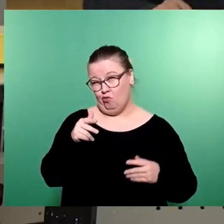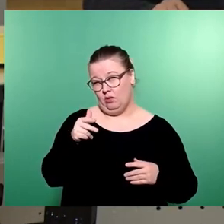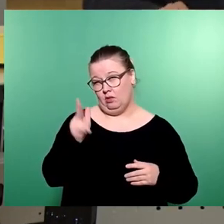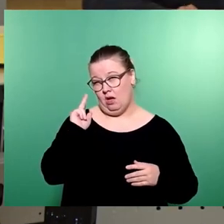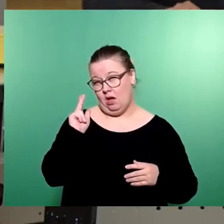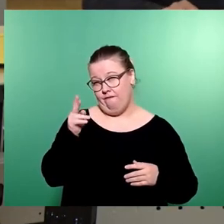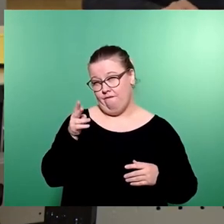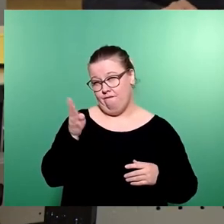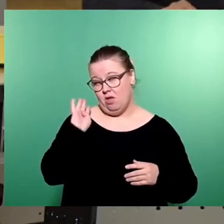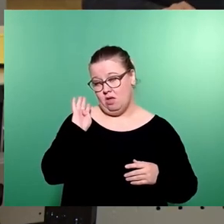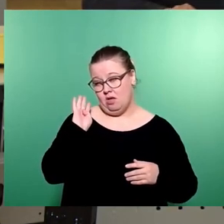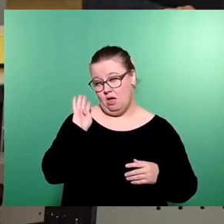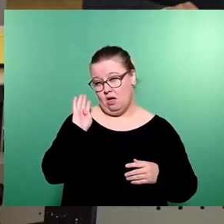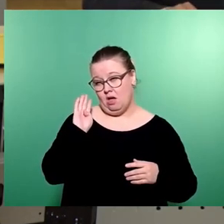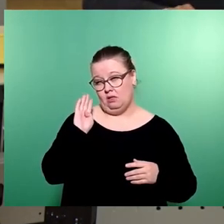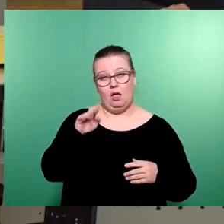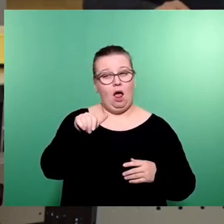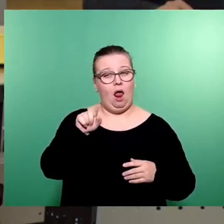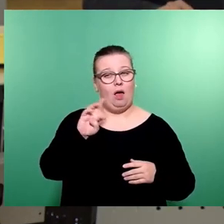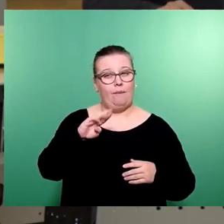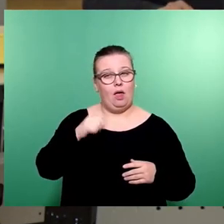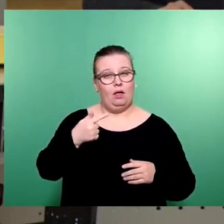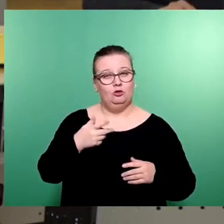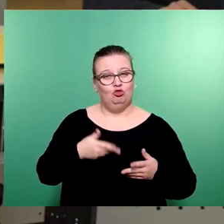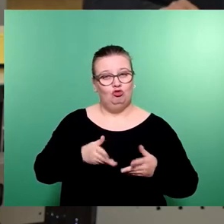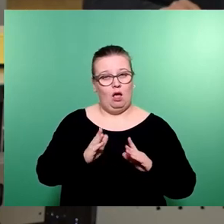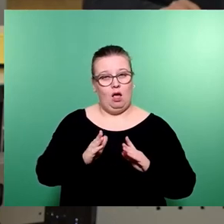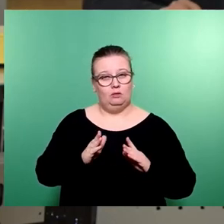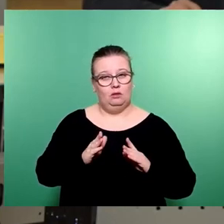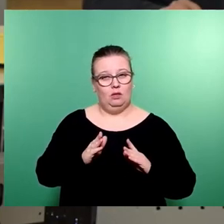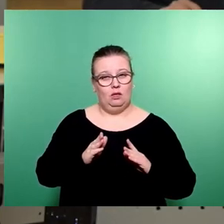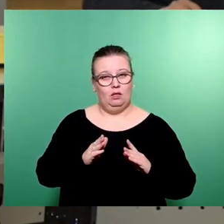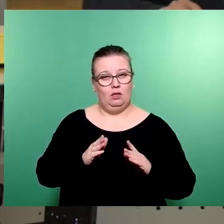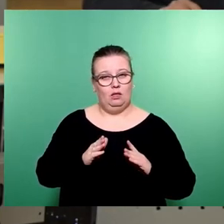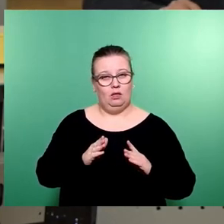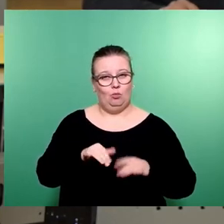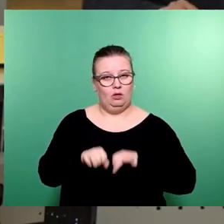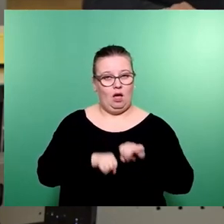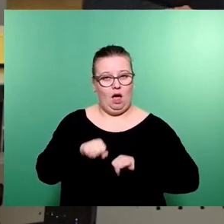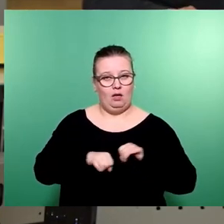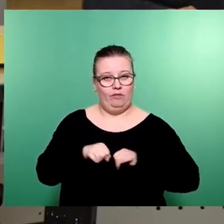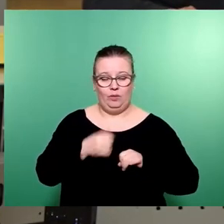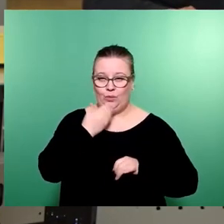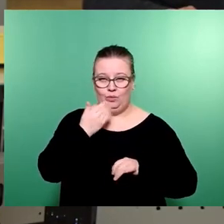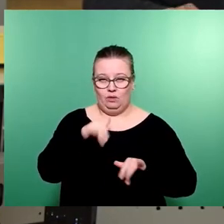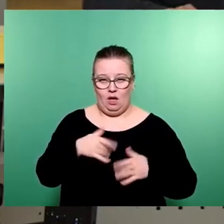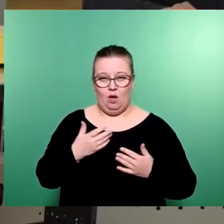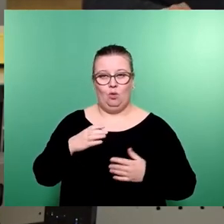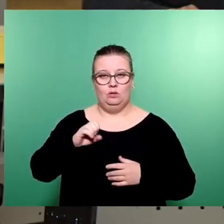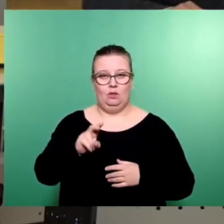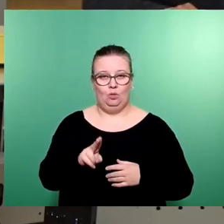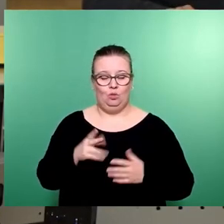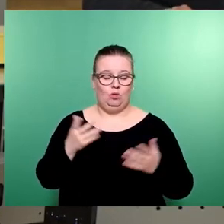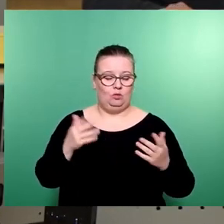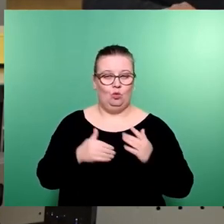Jahren, Albertstraße, ja, im Stadtrat gewonnen, erst mal die Radwege, die da nicht gekommen sind und die CDU, also die